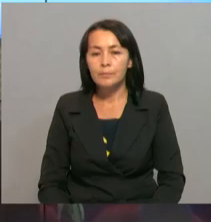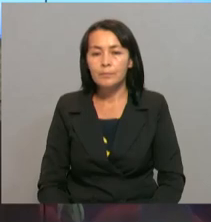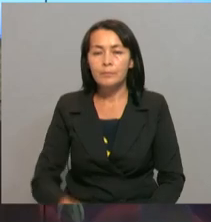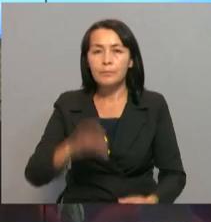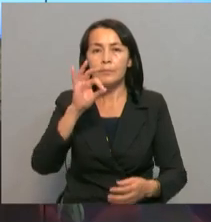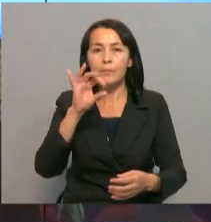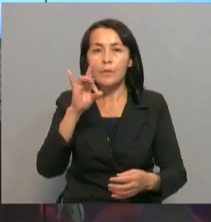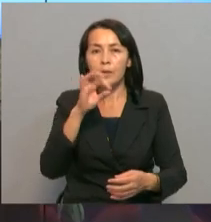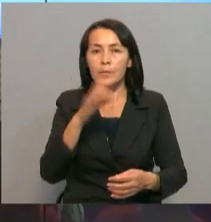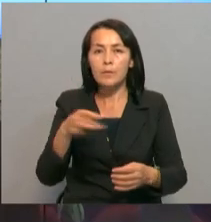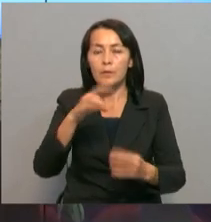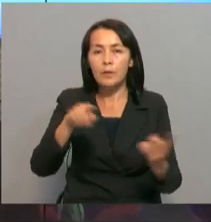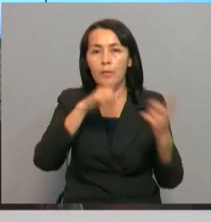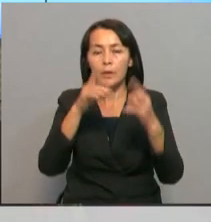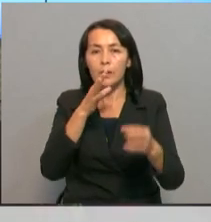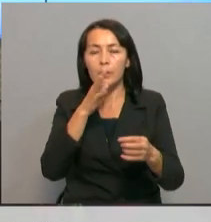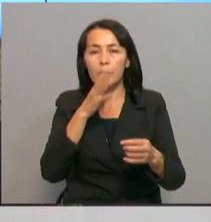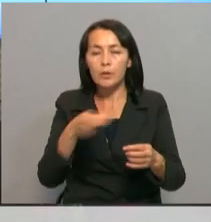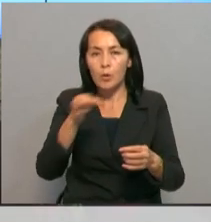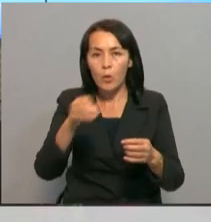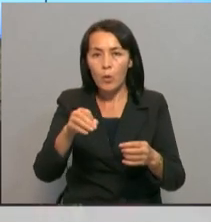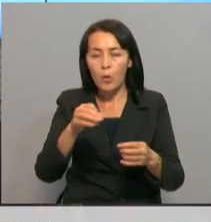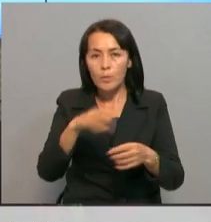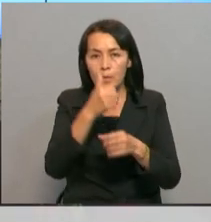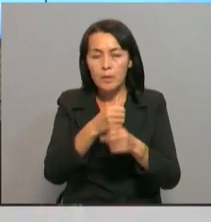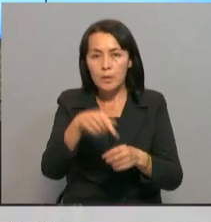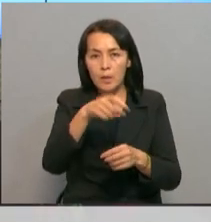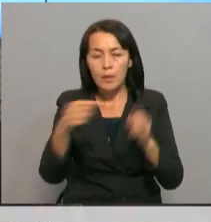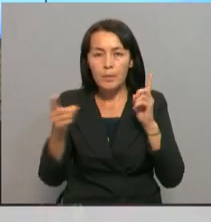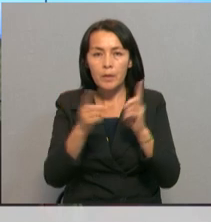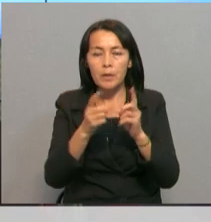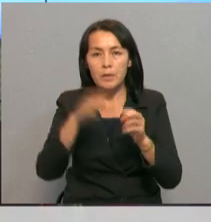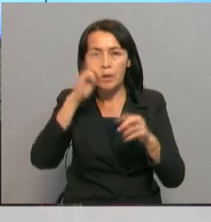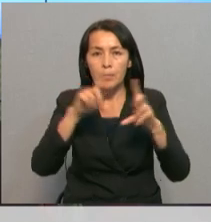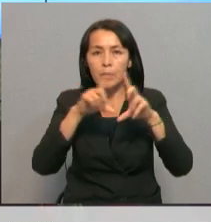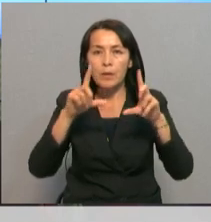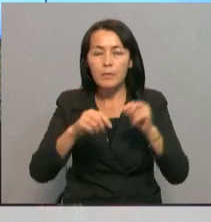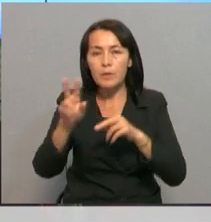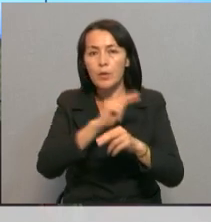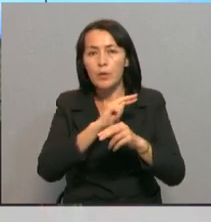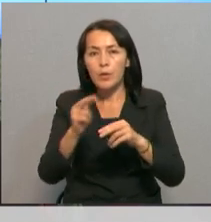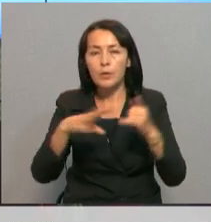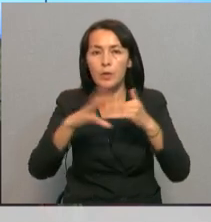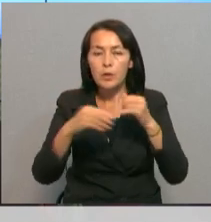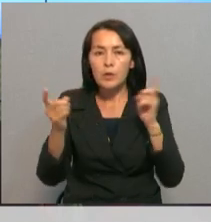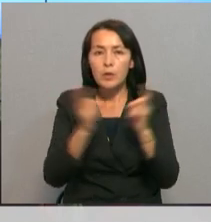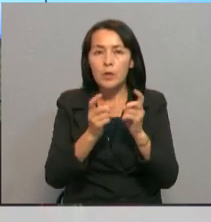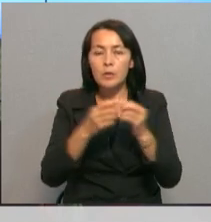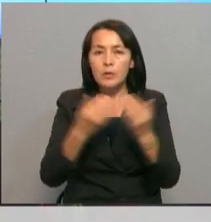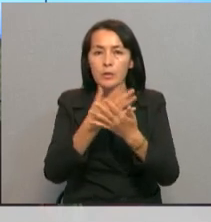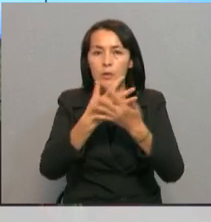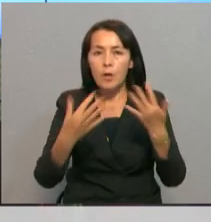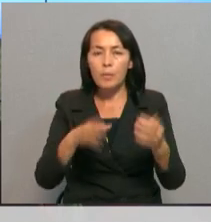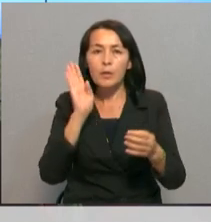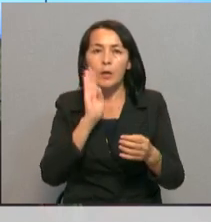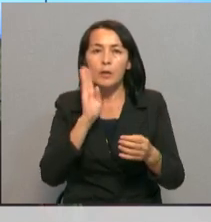Орда басаудан жасаған сапар барысында өңір башысы қалықпен кездесті. Жайында мектеп ғимаратын жөндеу, жердауы, инфрақұрлым,